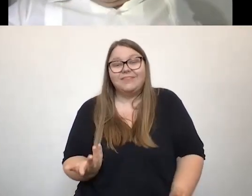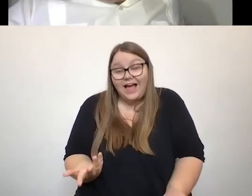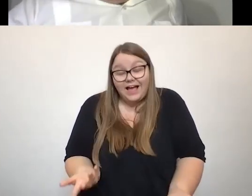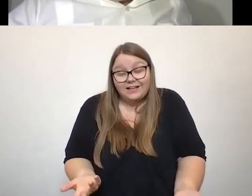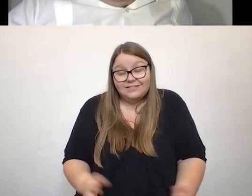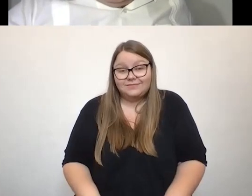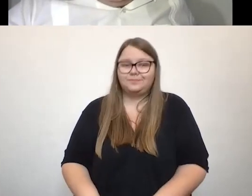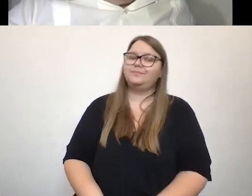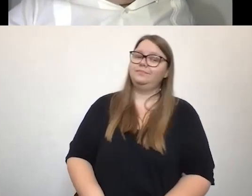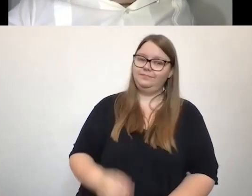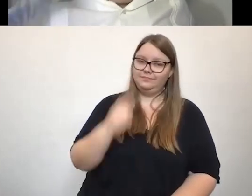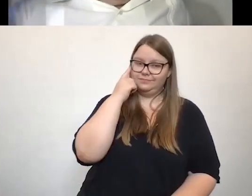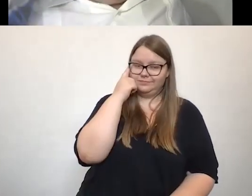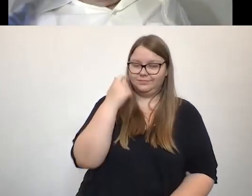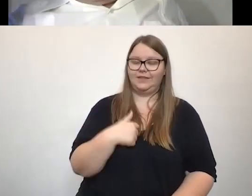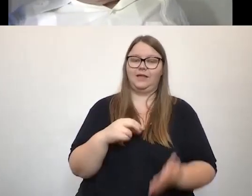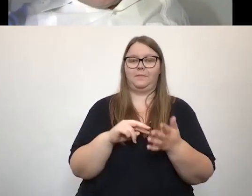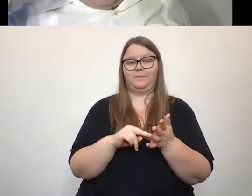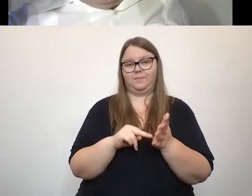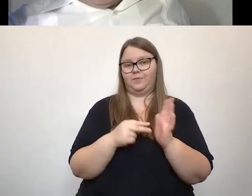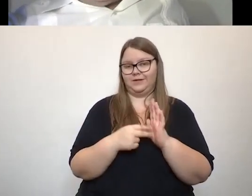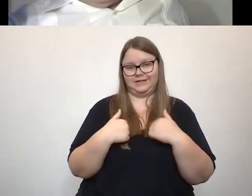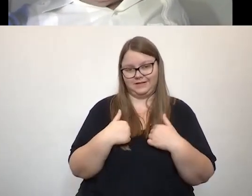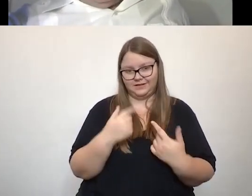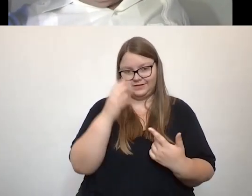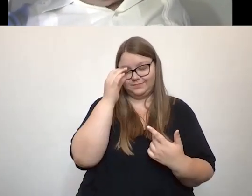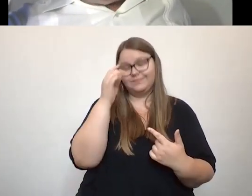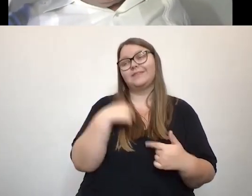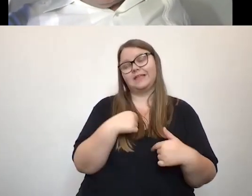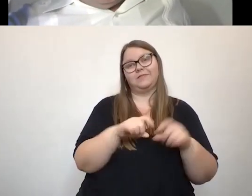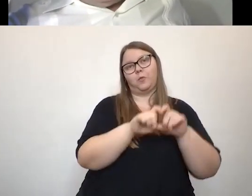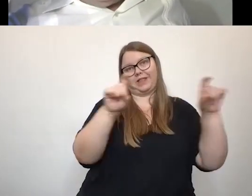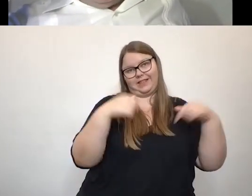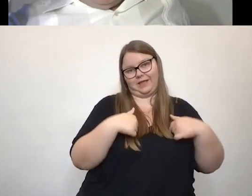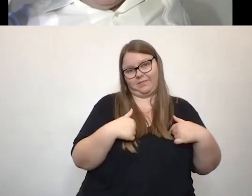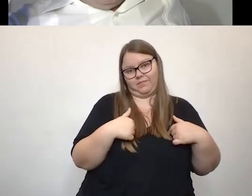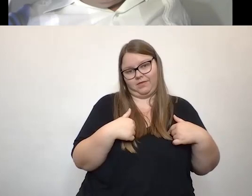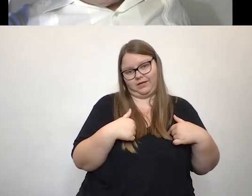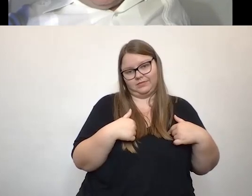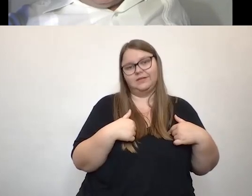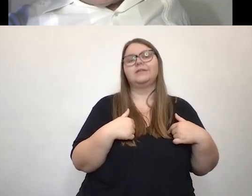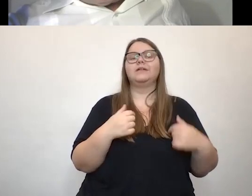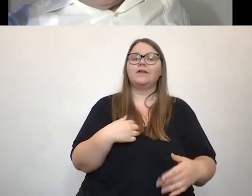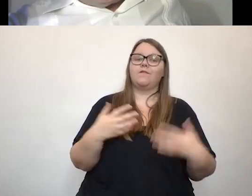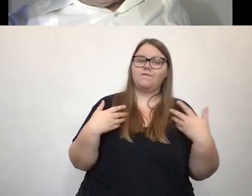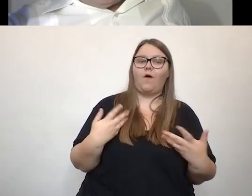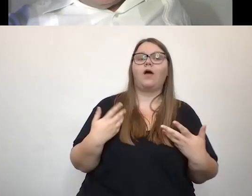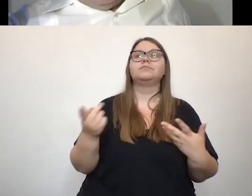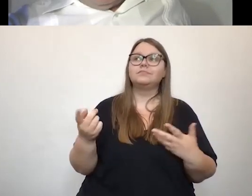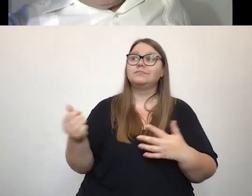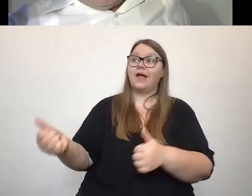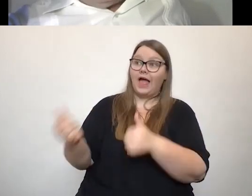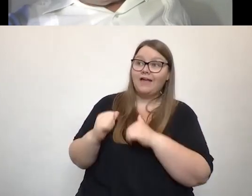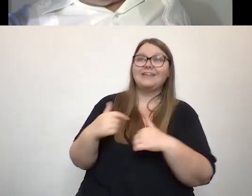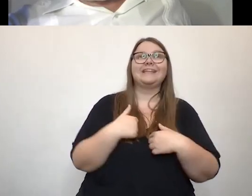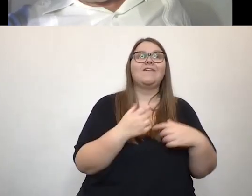Ich bin ja jetzt kein Politiker, ich bin ja Sozialunternehmer und natürlich freue ich mich über Rahmenbedingungen, die mir helfen, letztendlich das voranzubringen,